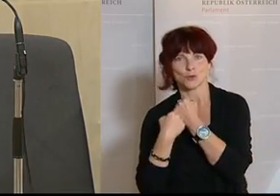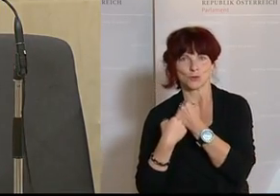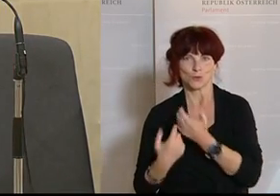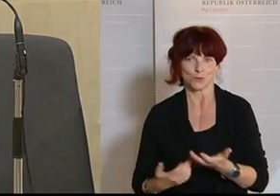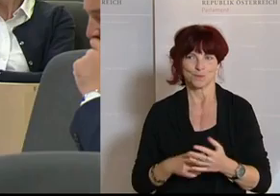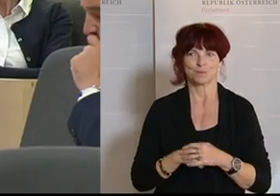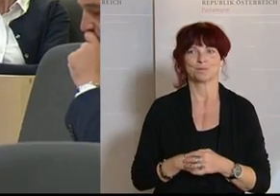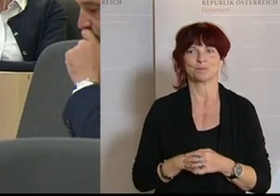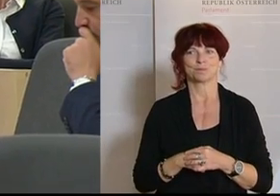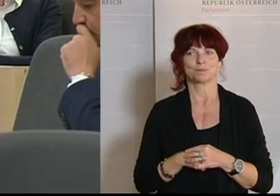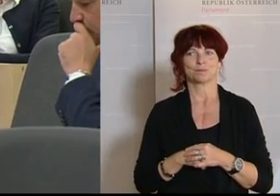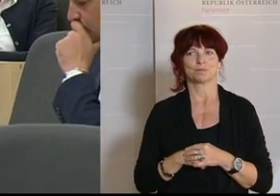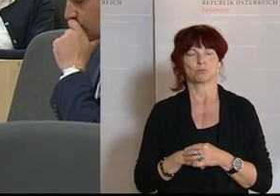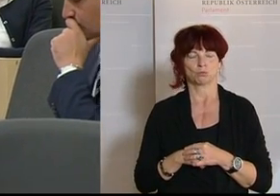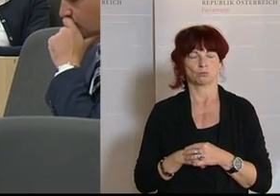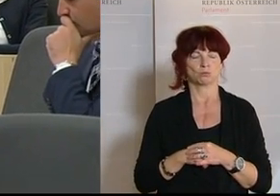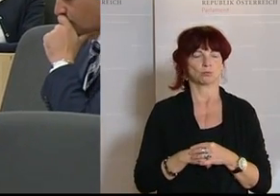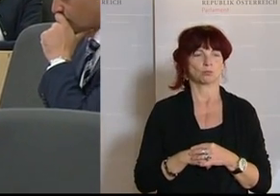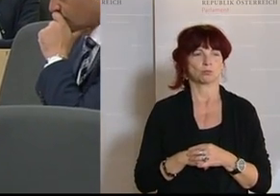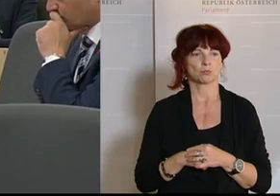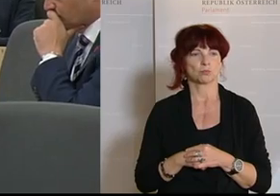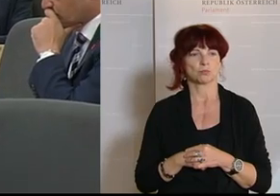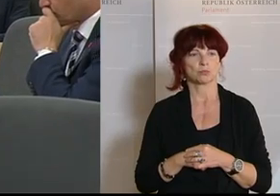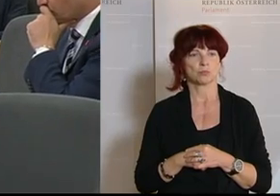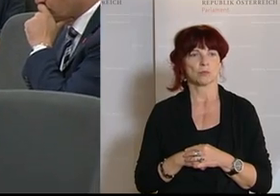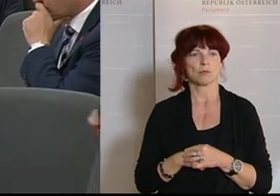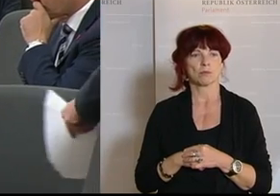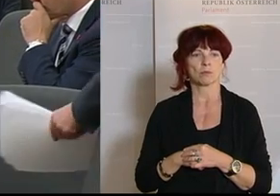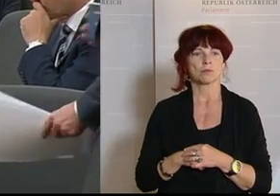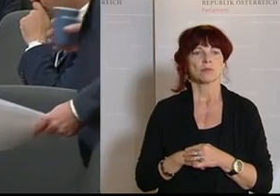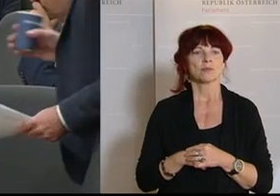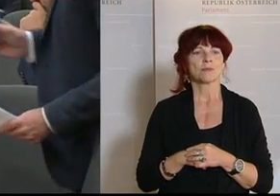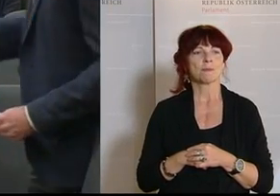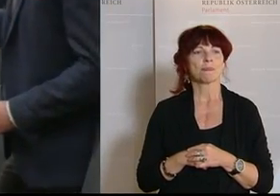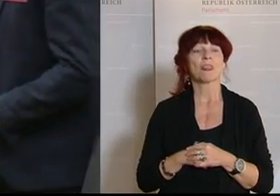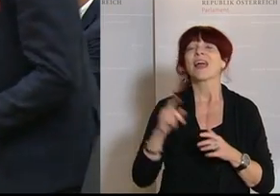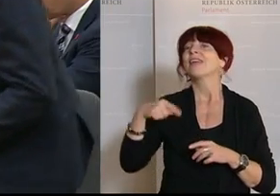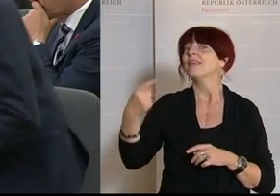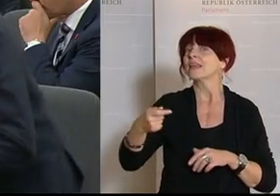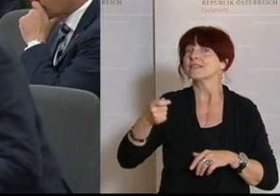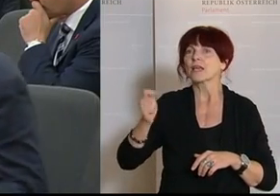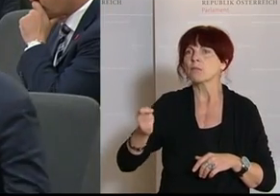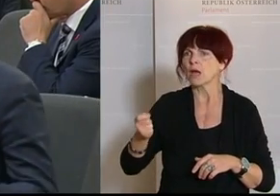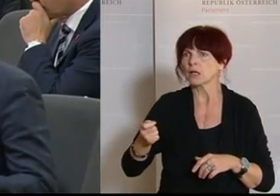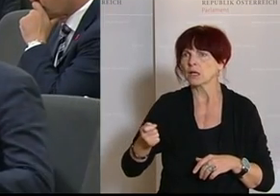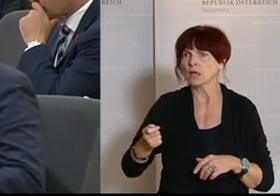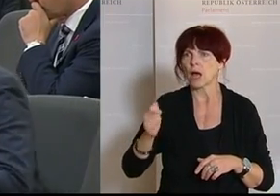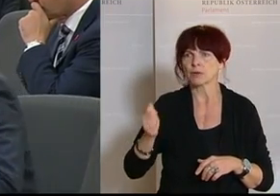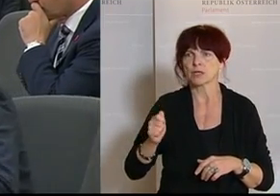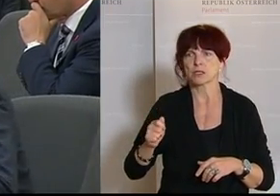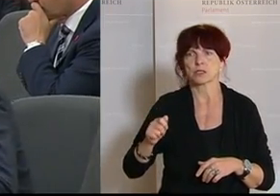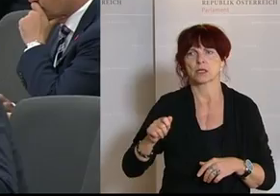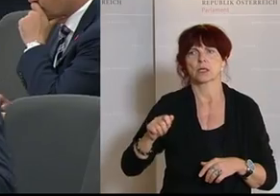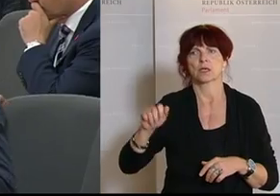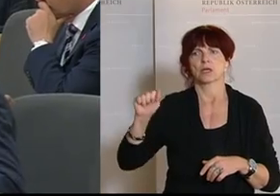Es sei ein weiterer Schritt in Richtung soziale Unterstützung, sagt Kulturstaatssekretärin Ulrike Lunacek